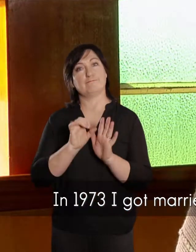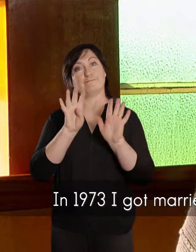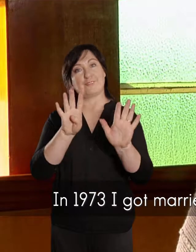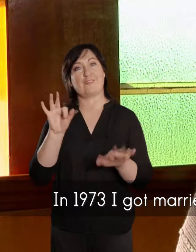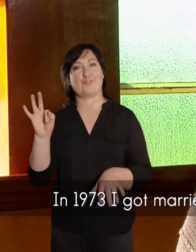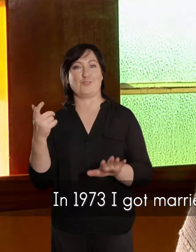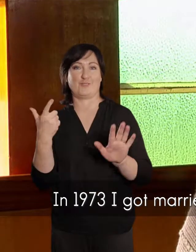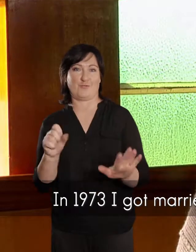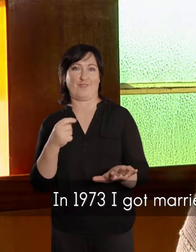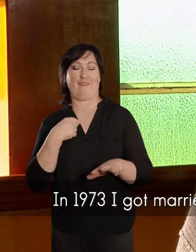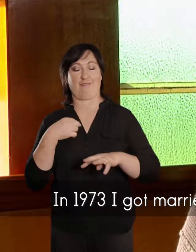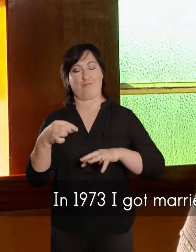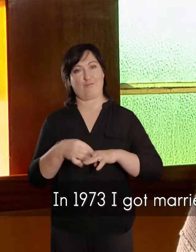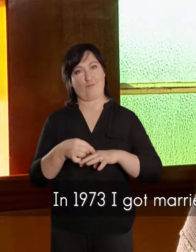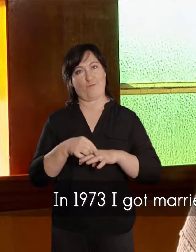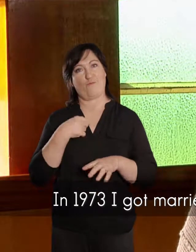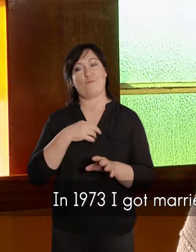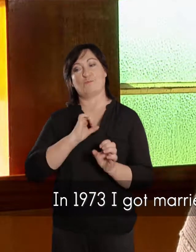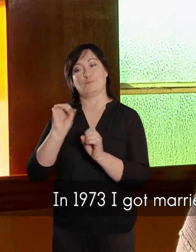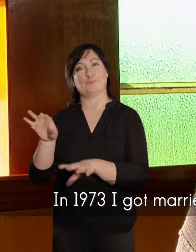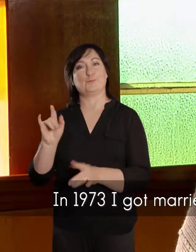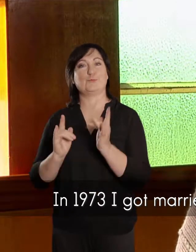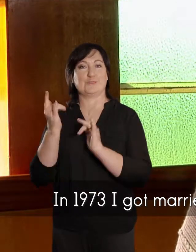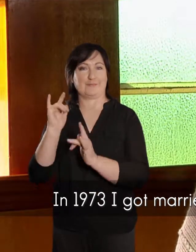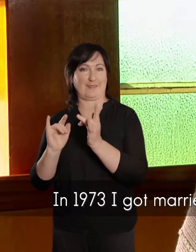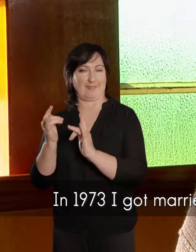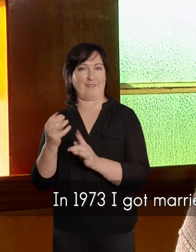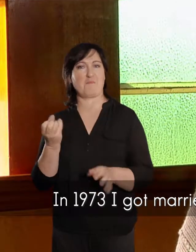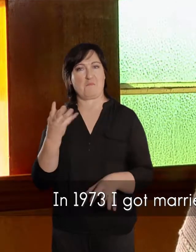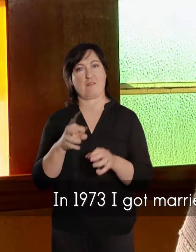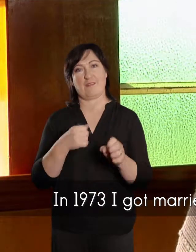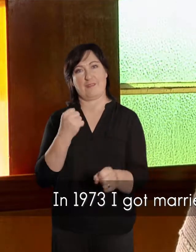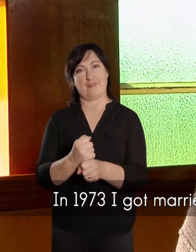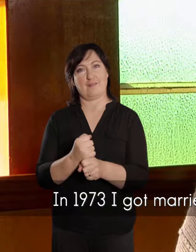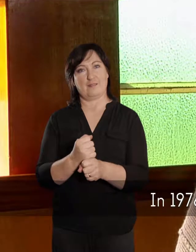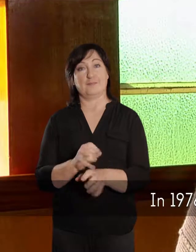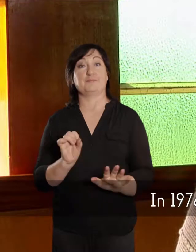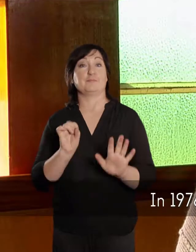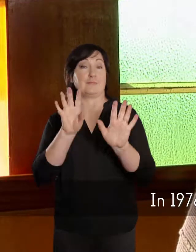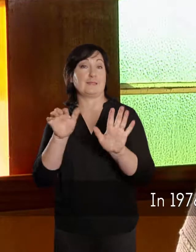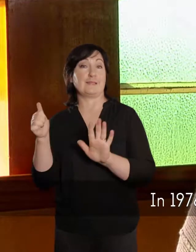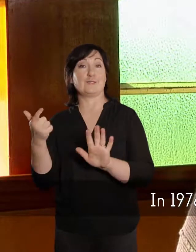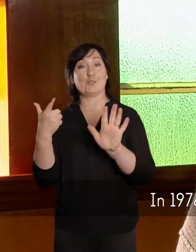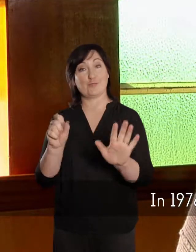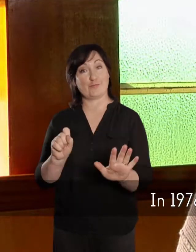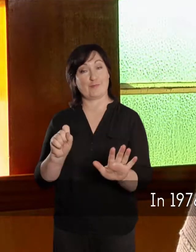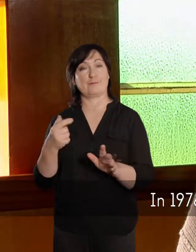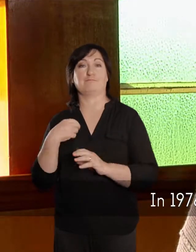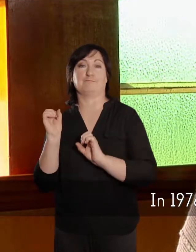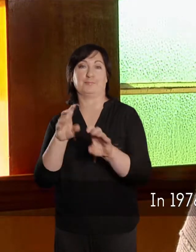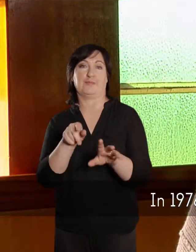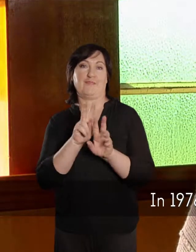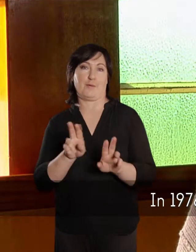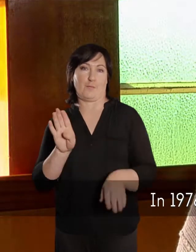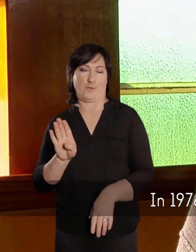1973 is ek getrouw tot ons in die stad gewoen, vir een paar jaar, en in 1976 het ons